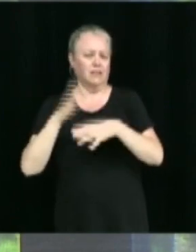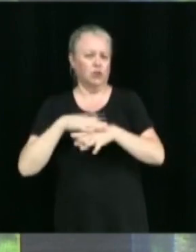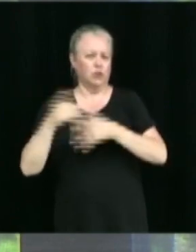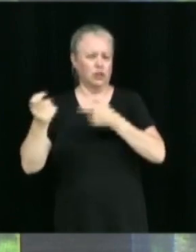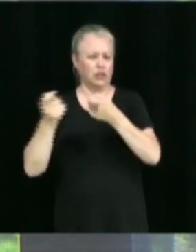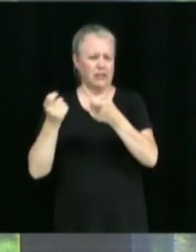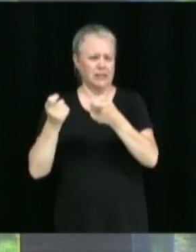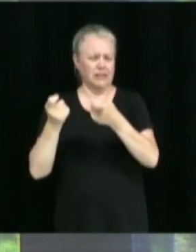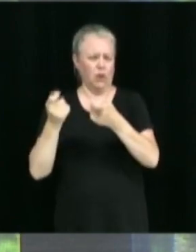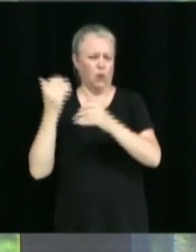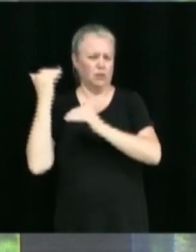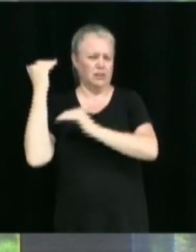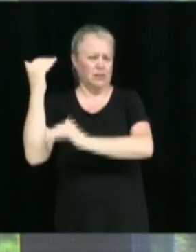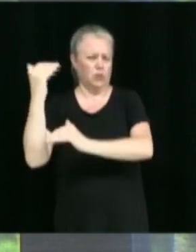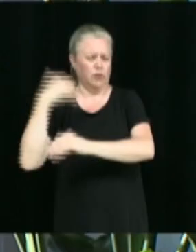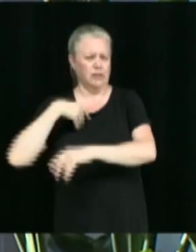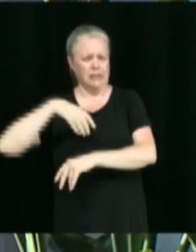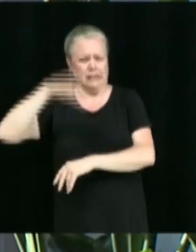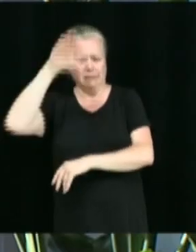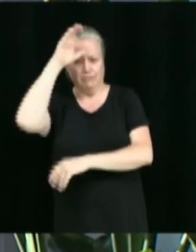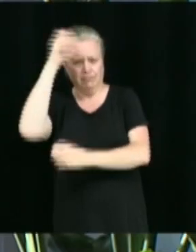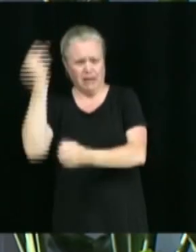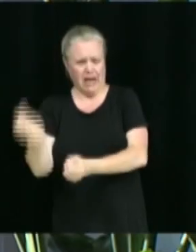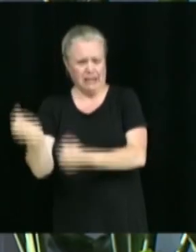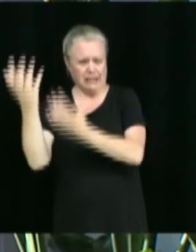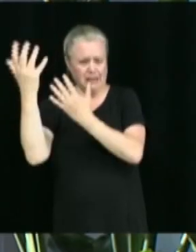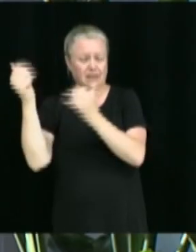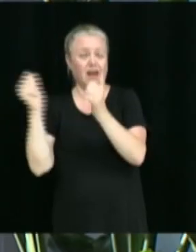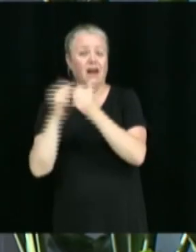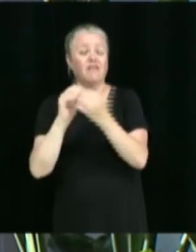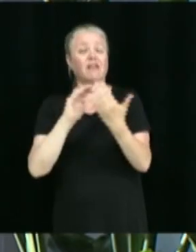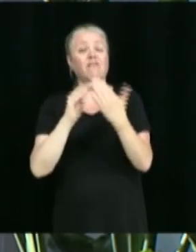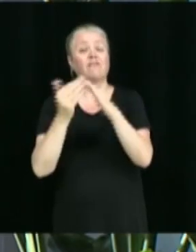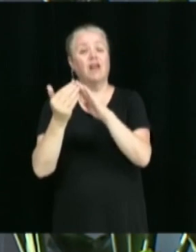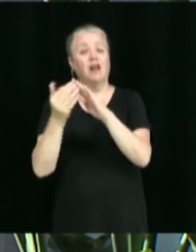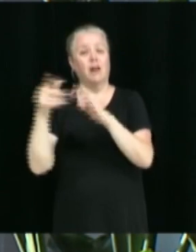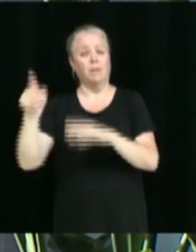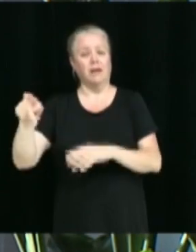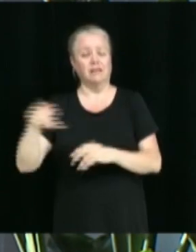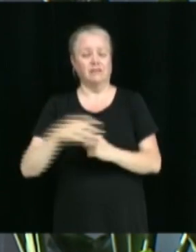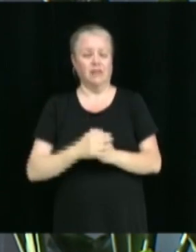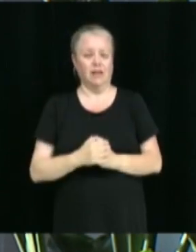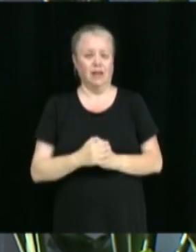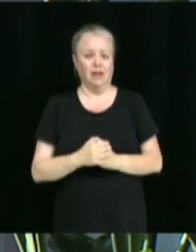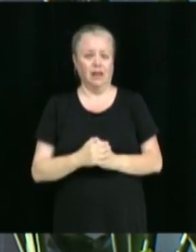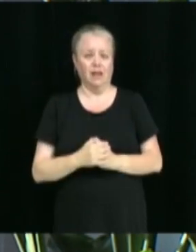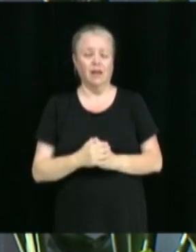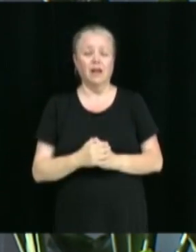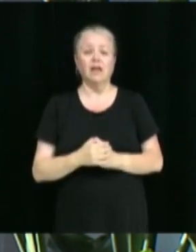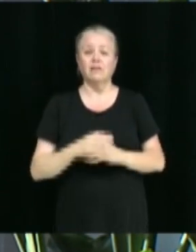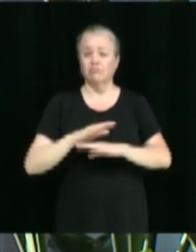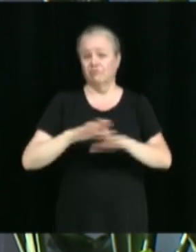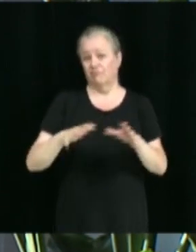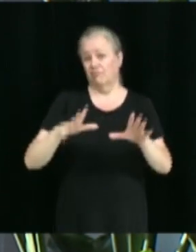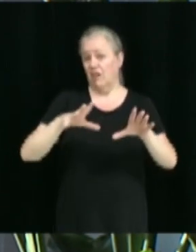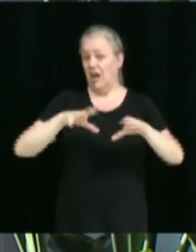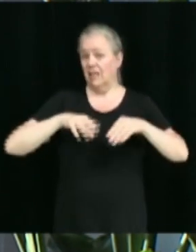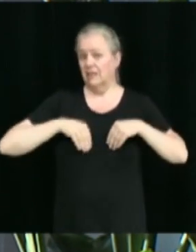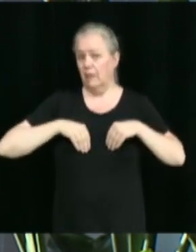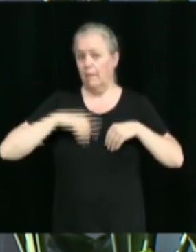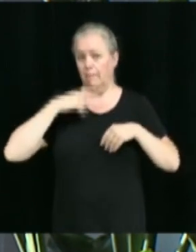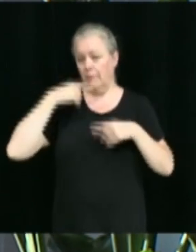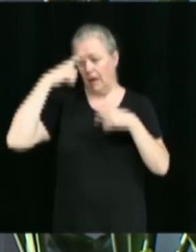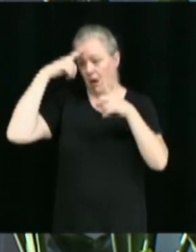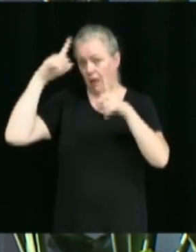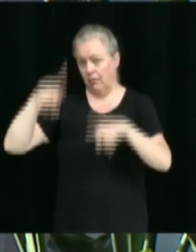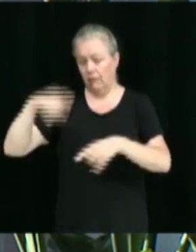avec la Ville de Princeville. Il s'agit d'approuver la fin du protocole d'entente relatif à la fourniture de services en gestion de la sécurité incendie avec la